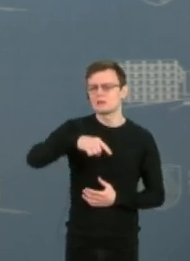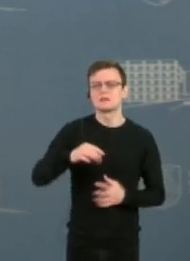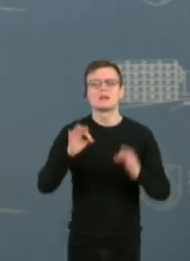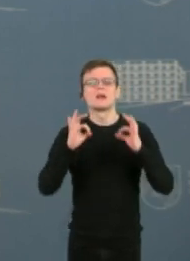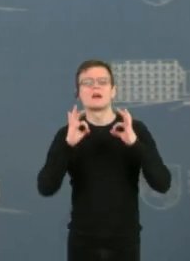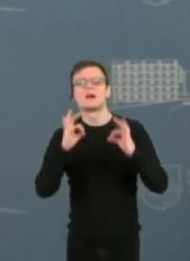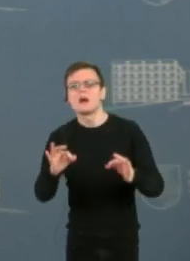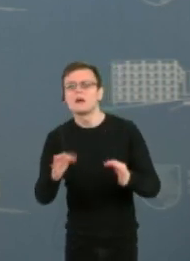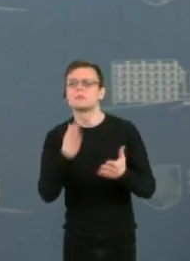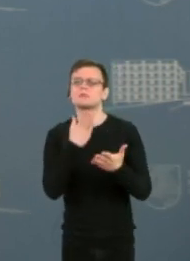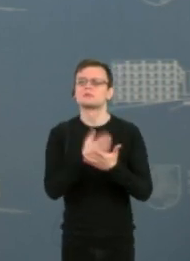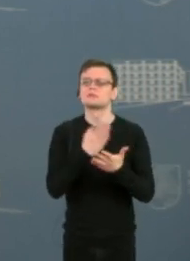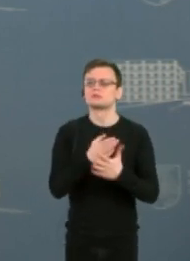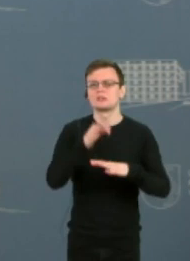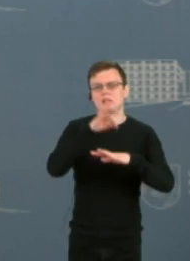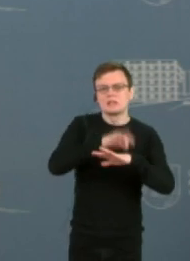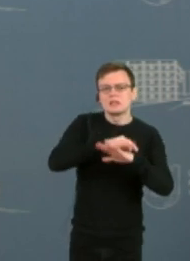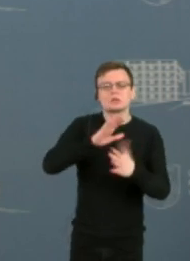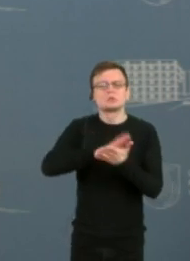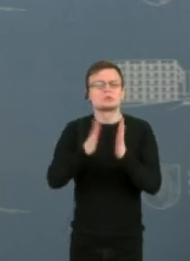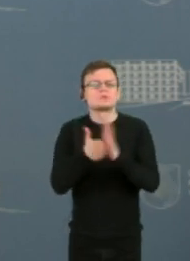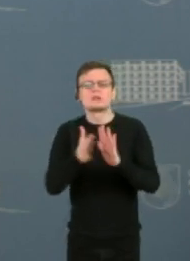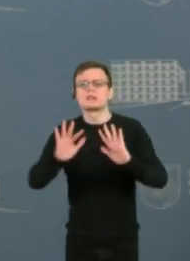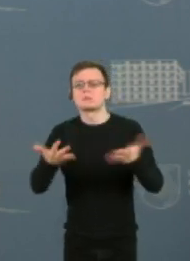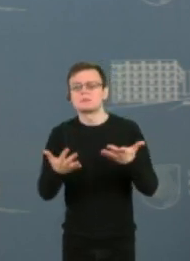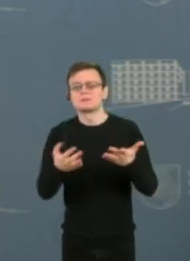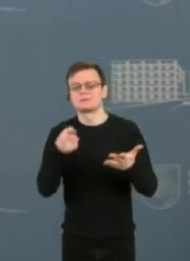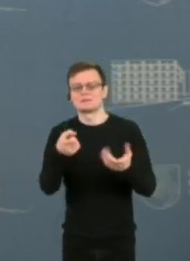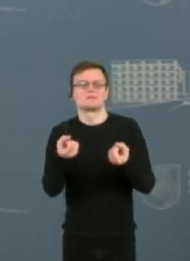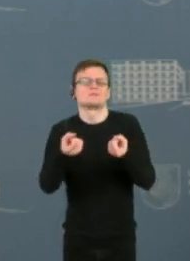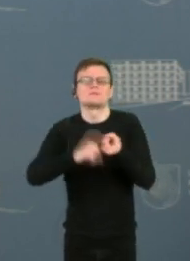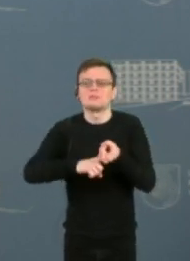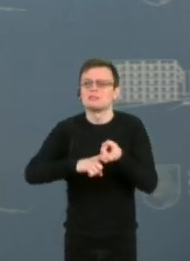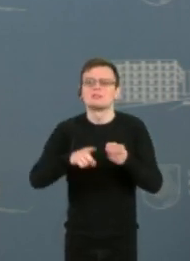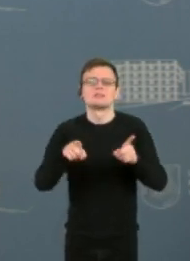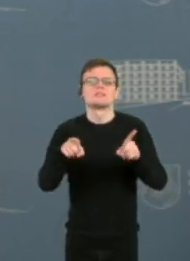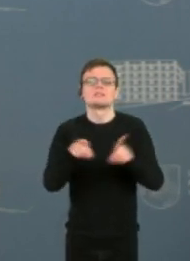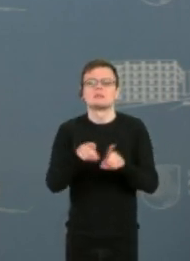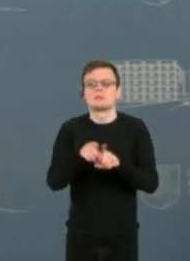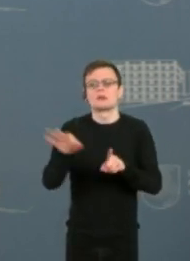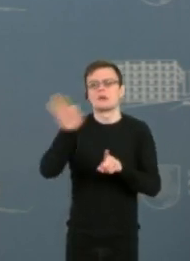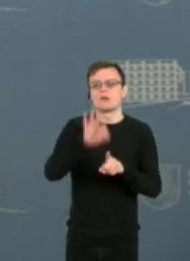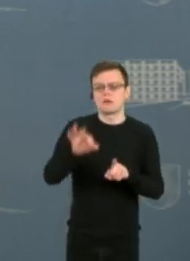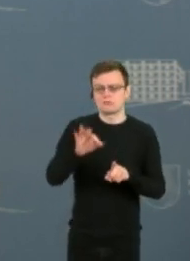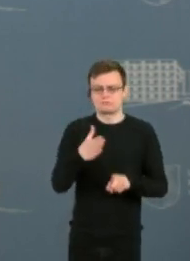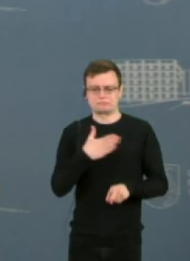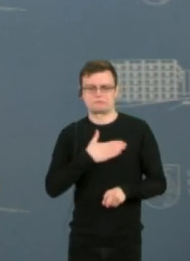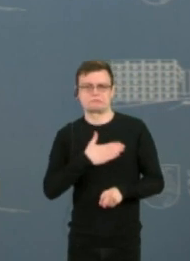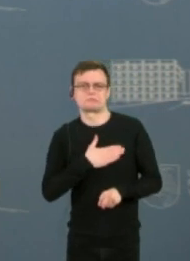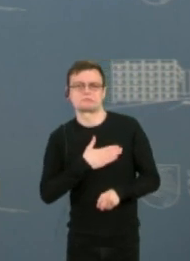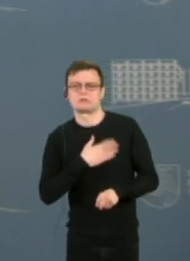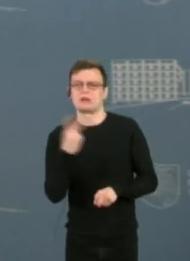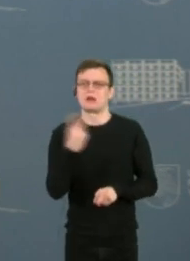susidurosime su šeligam, tai nuo to priklausys ir mūsų ekonomikos